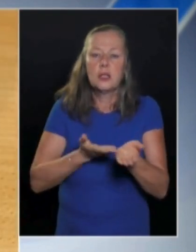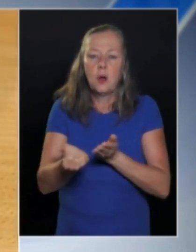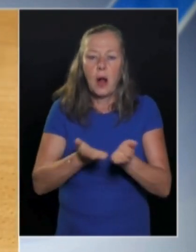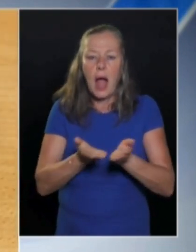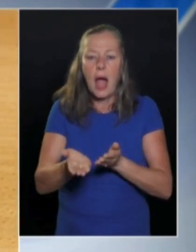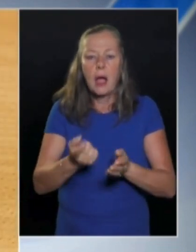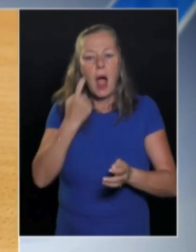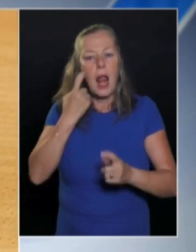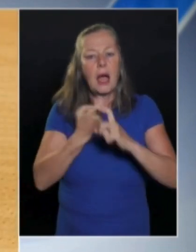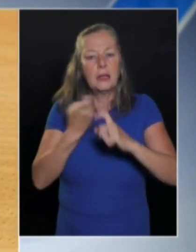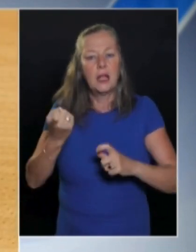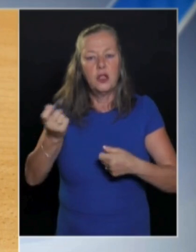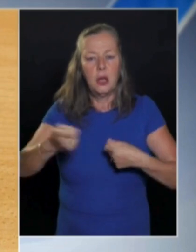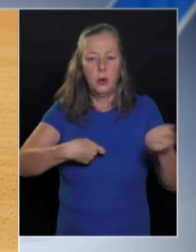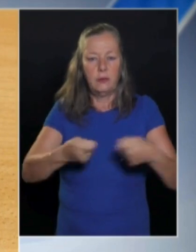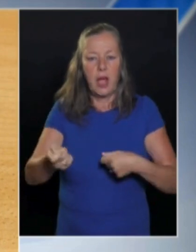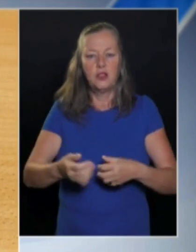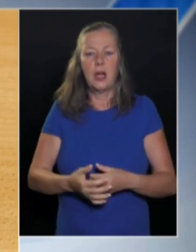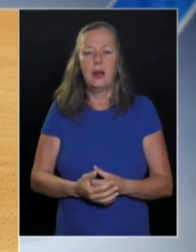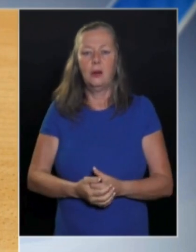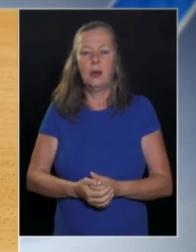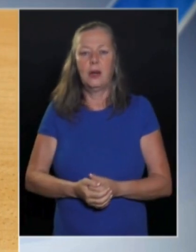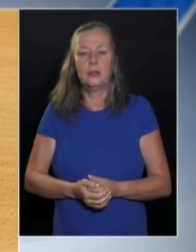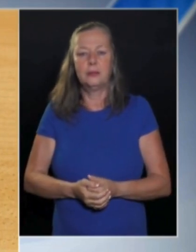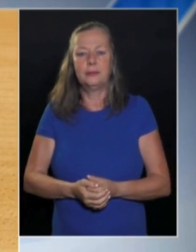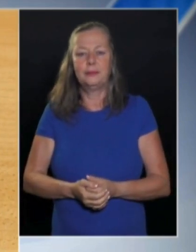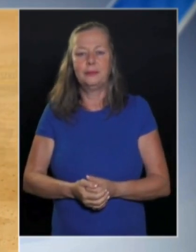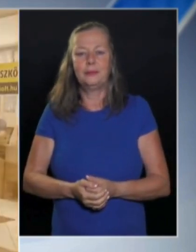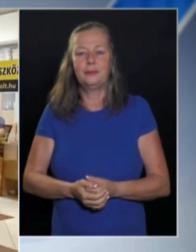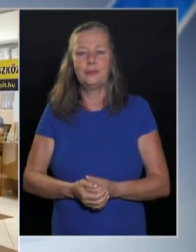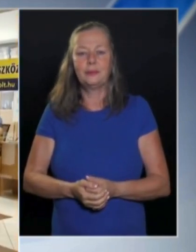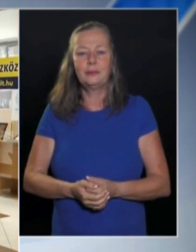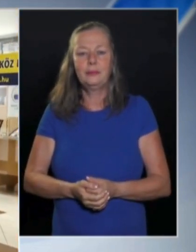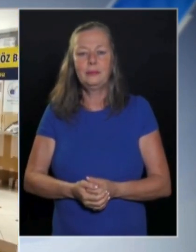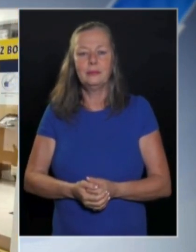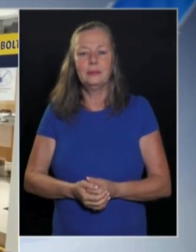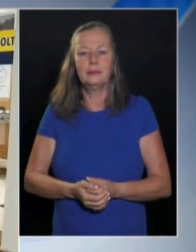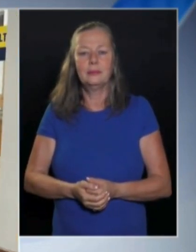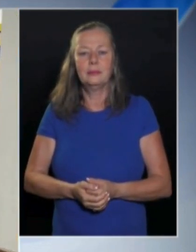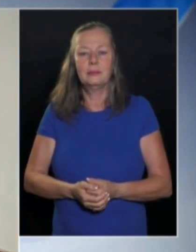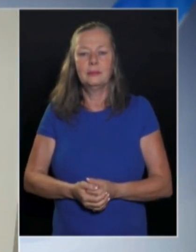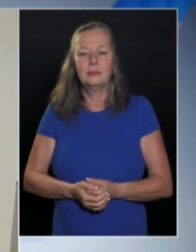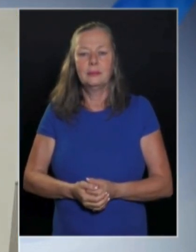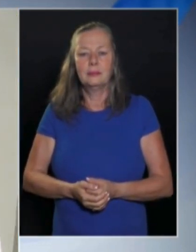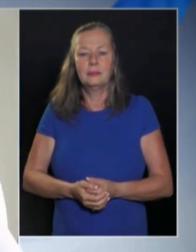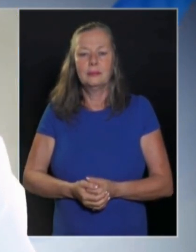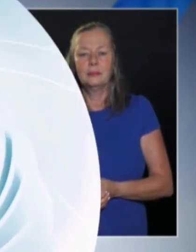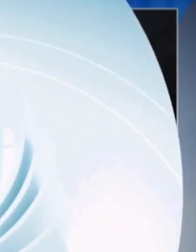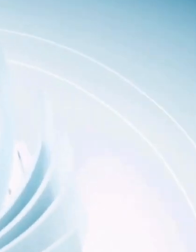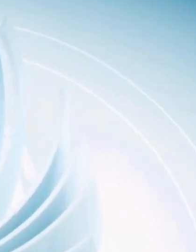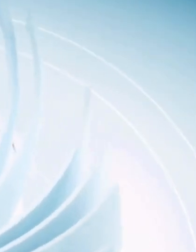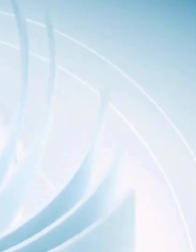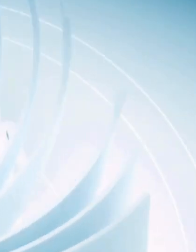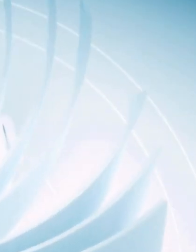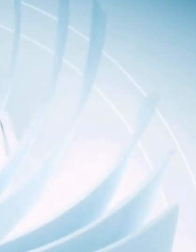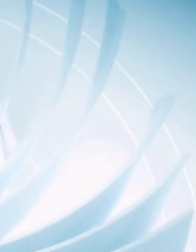VAKOK Gyengéllátók Közép-Magyarországi Regionális VAKOK